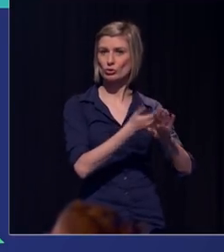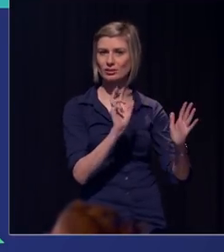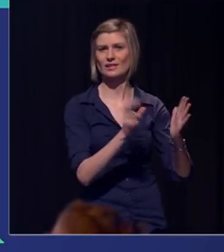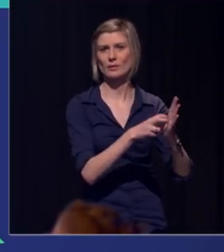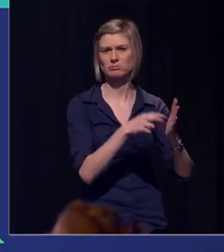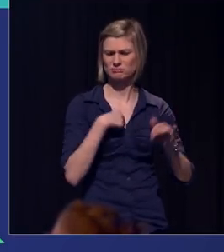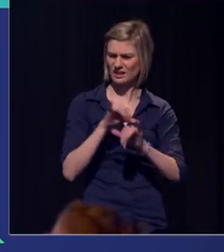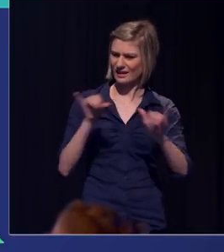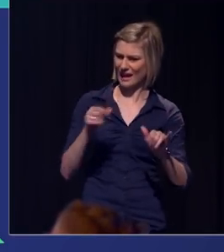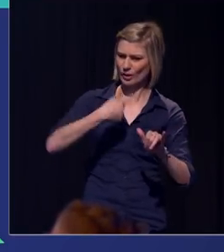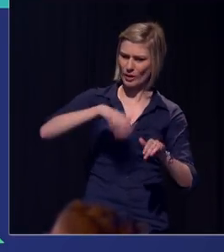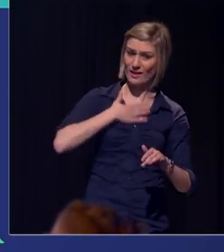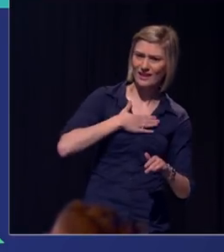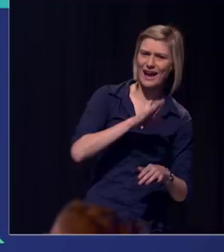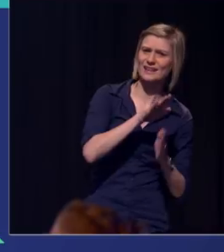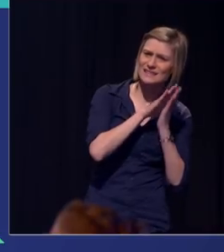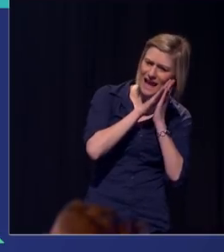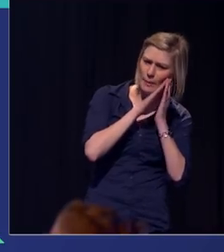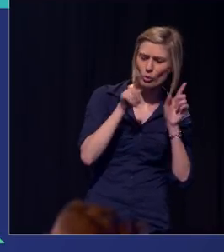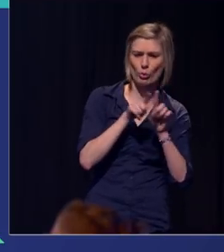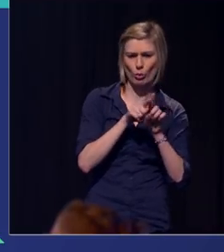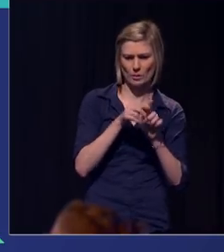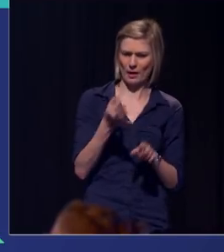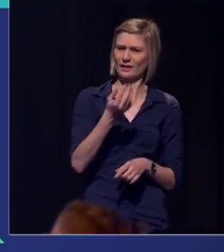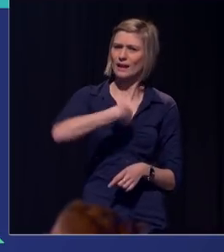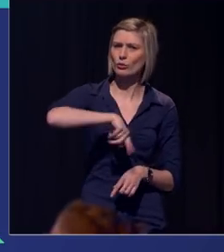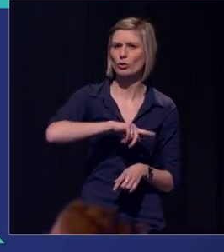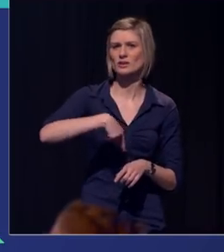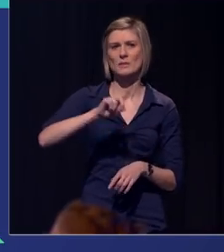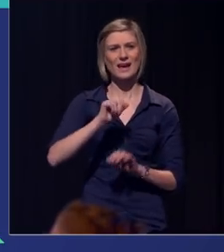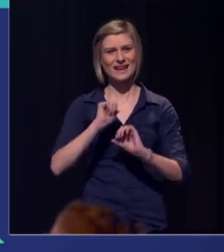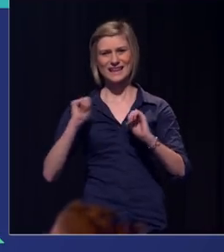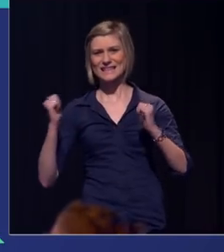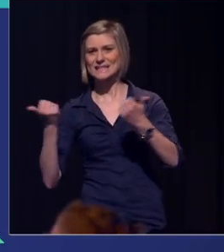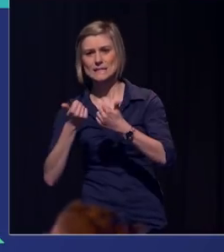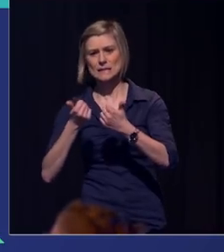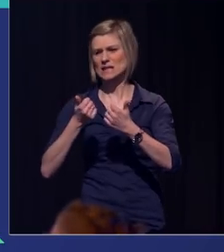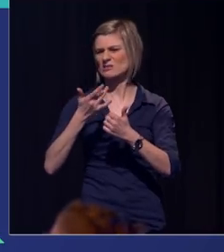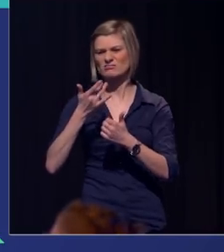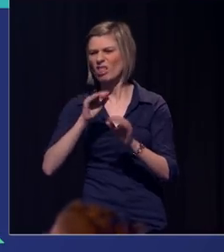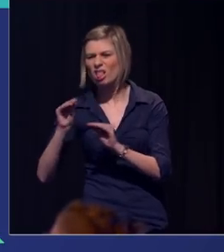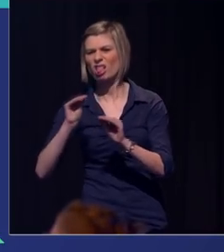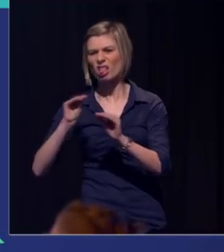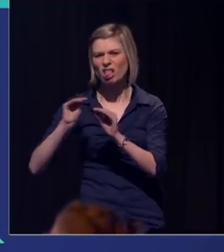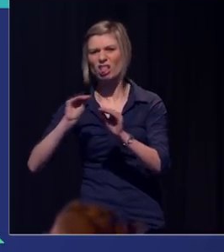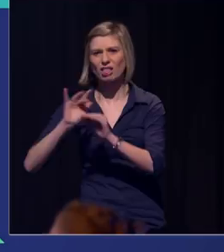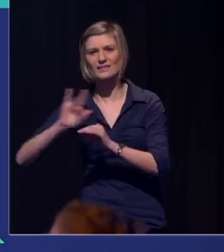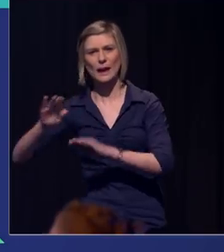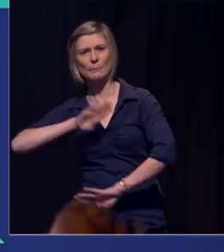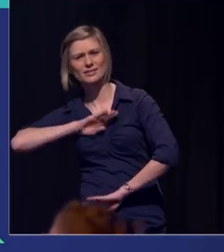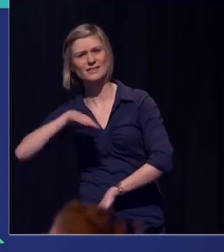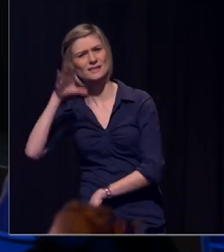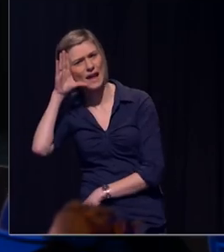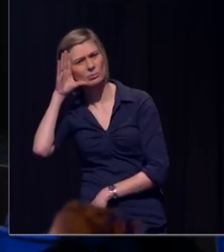slapen en dat wij dat ook belangrijk lijken te vinden. En toch voeren wij collectief een strijd tegen bedtijd. Hoe komt dat nu? Hoe kunnen wij die